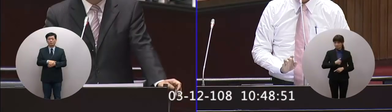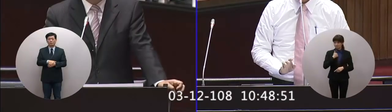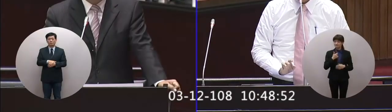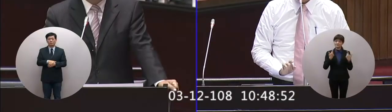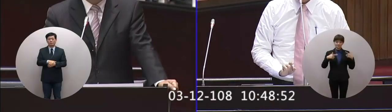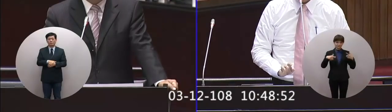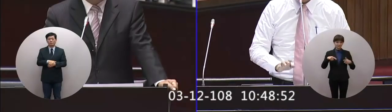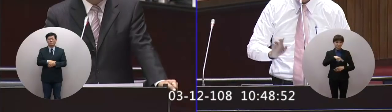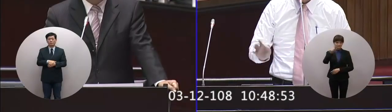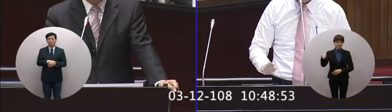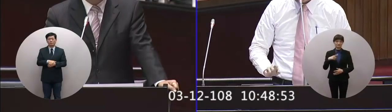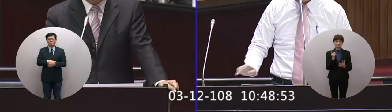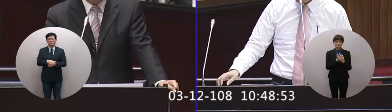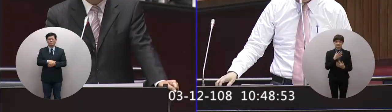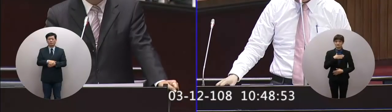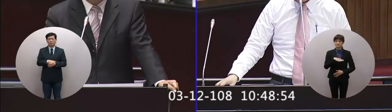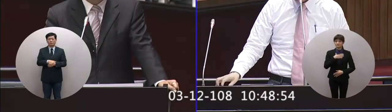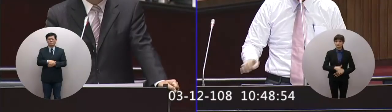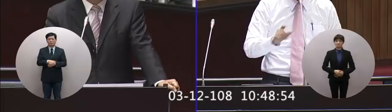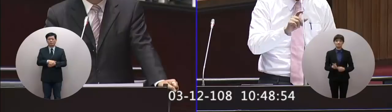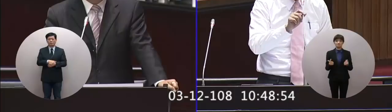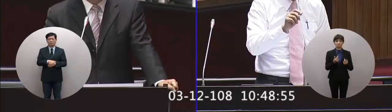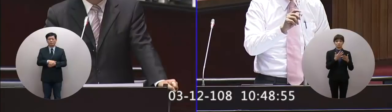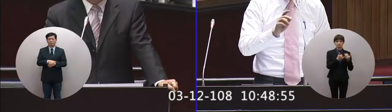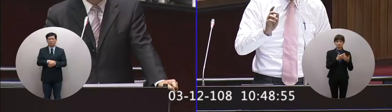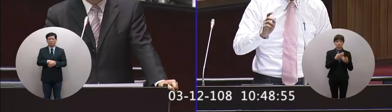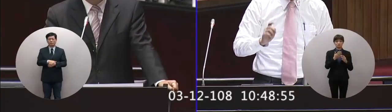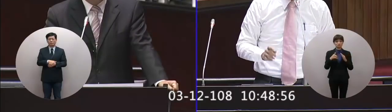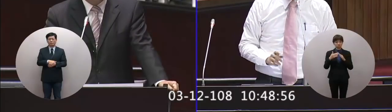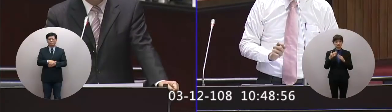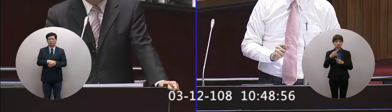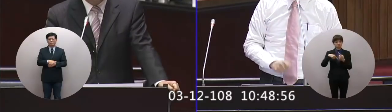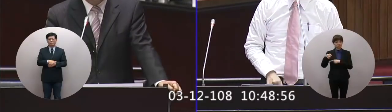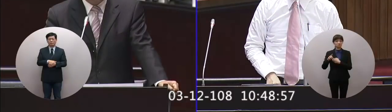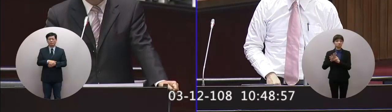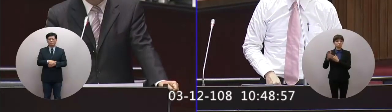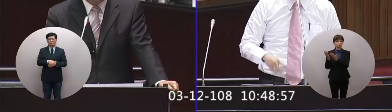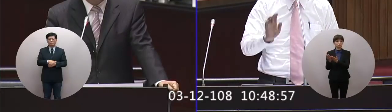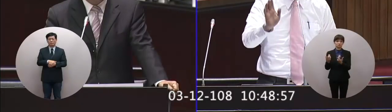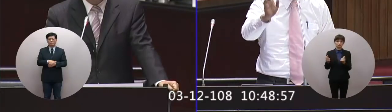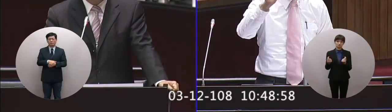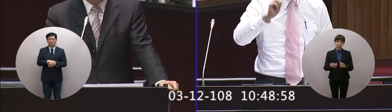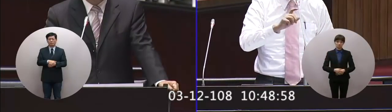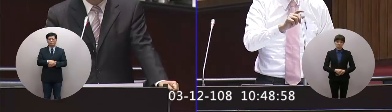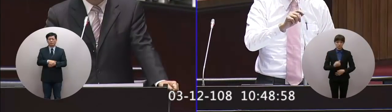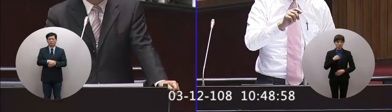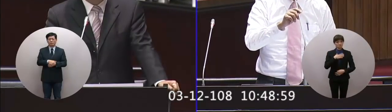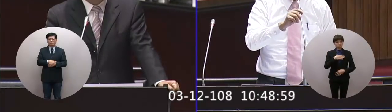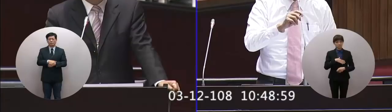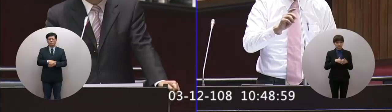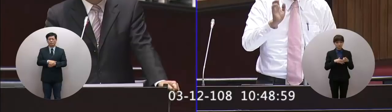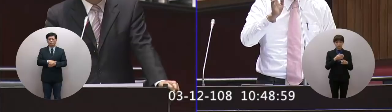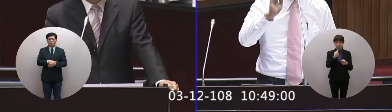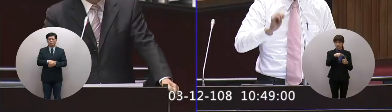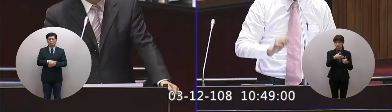這個我們大家都知道就跟你講很多請學生轉學或什麼的那剛剛我講到那個校企我當然知道這不是你教育部